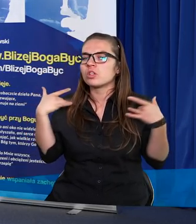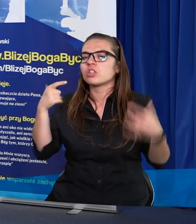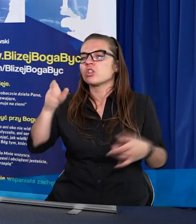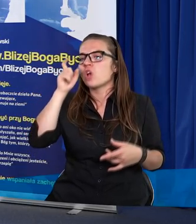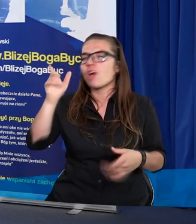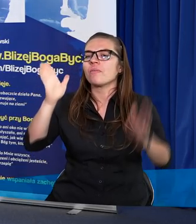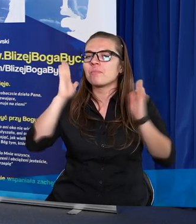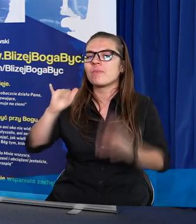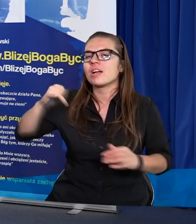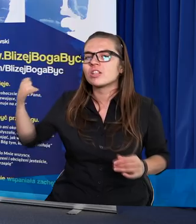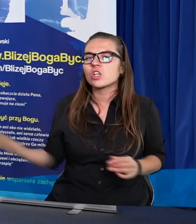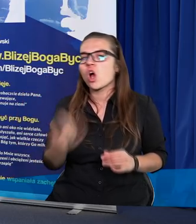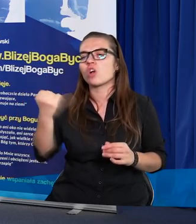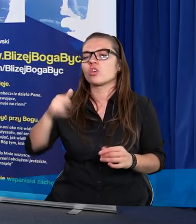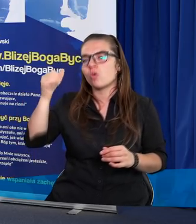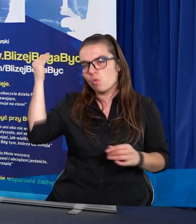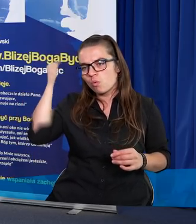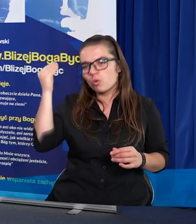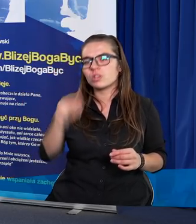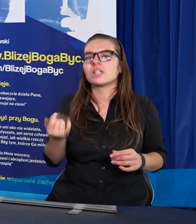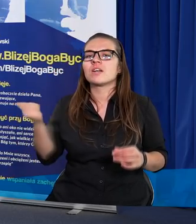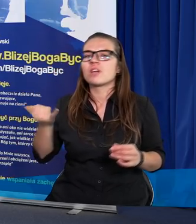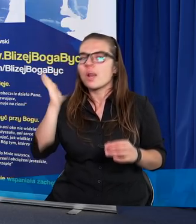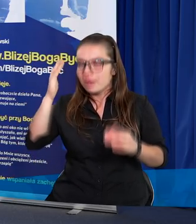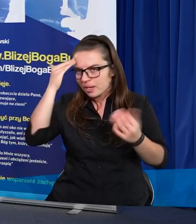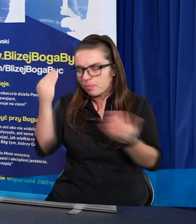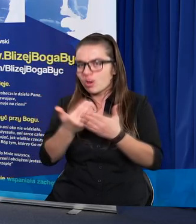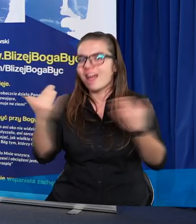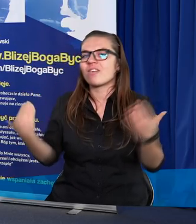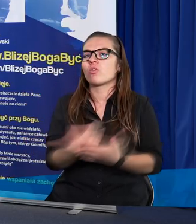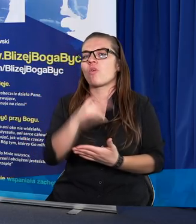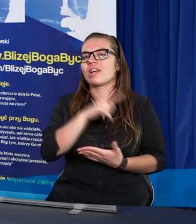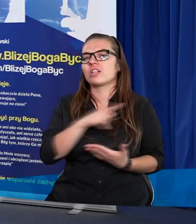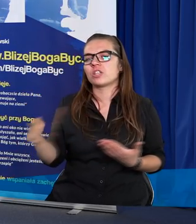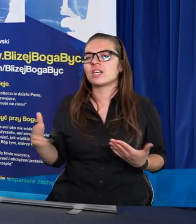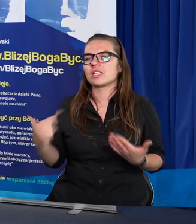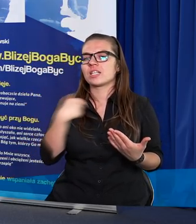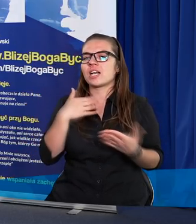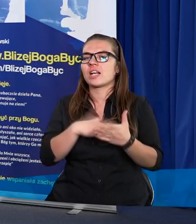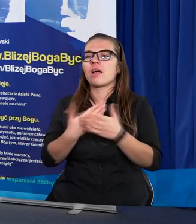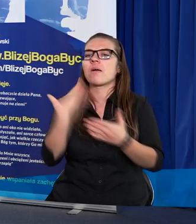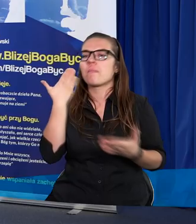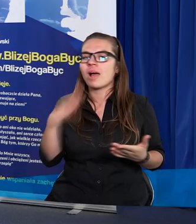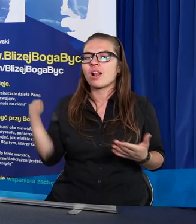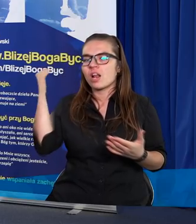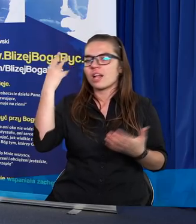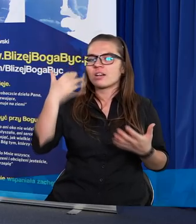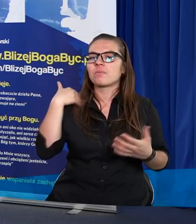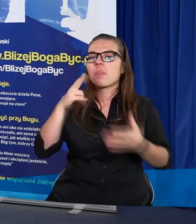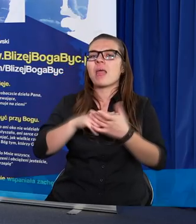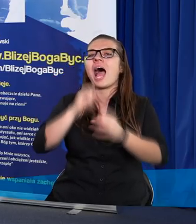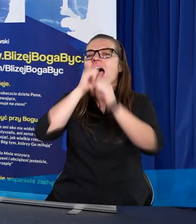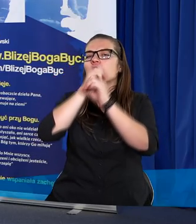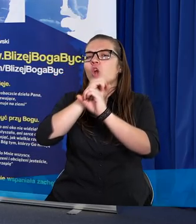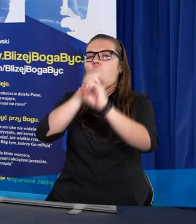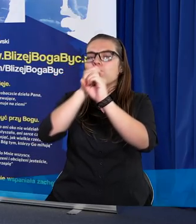człowiek będzie ciągle się uczył, ciągle będzie poznawał nowe rzeczy. Ja na przykład bardzo chciałbym nauczyć się grać na